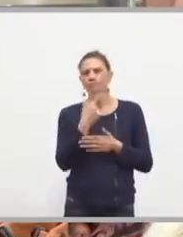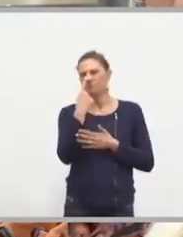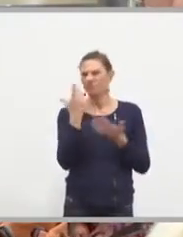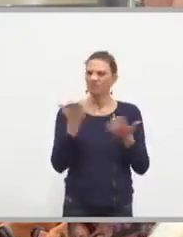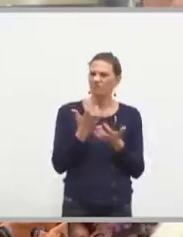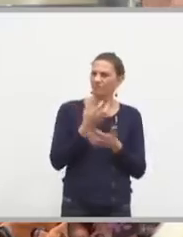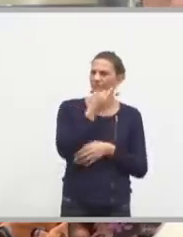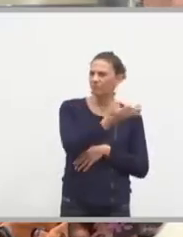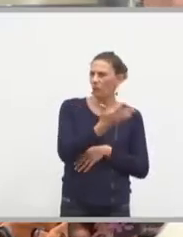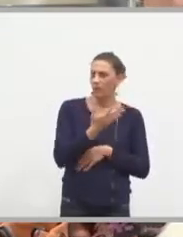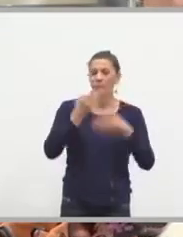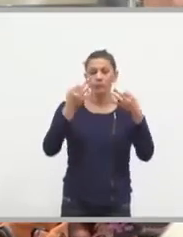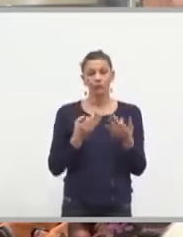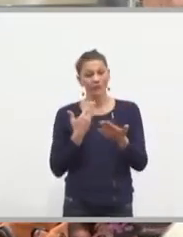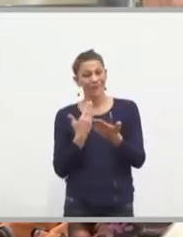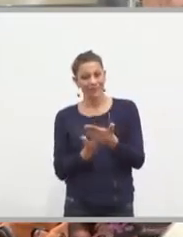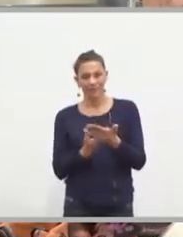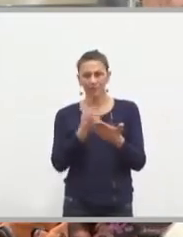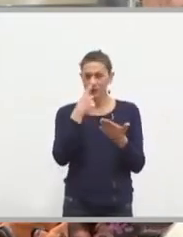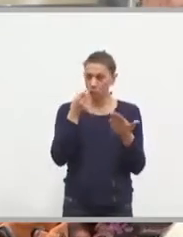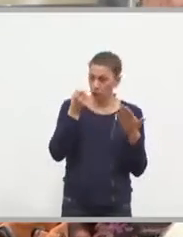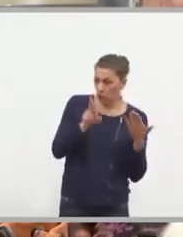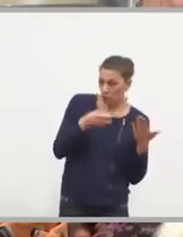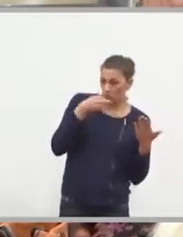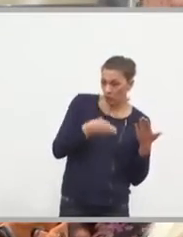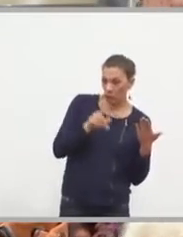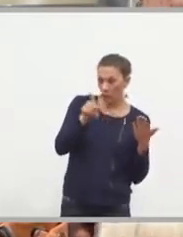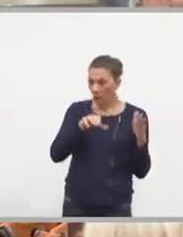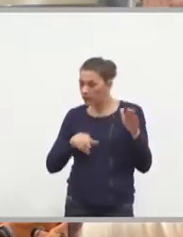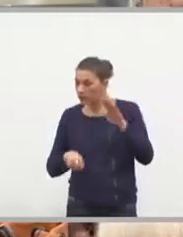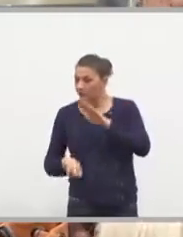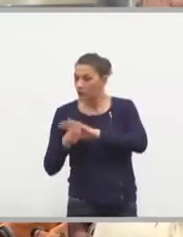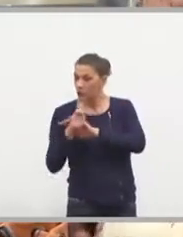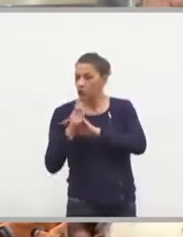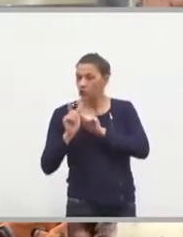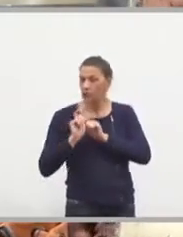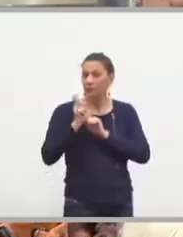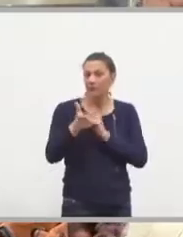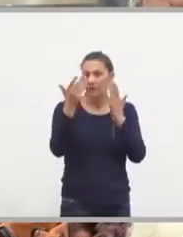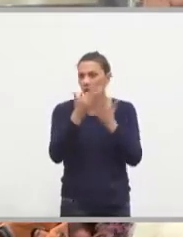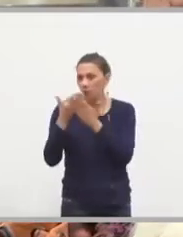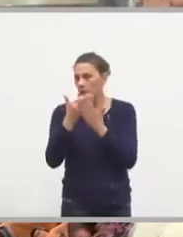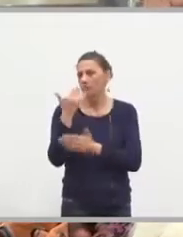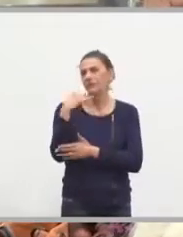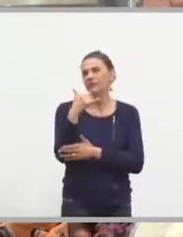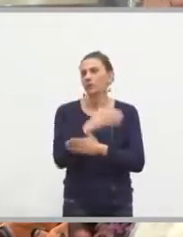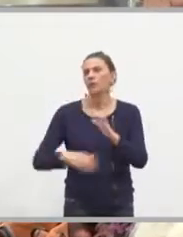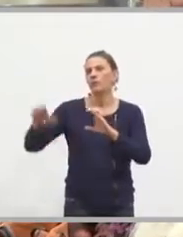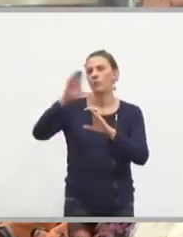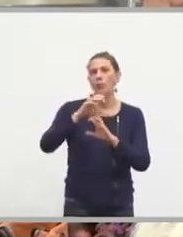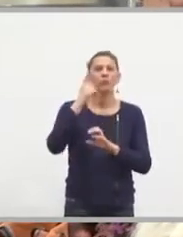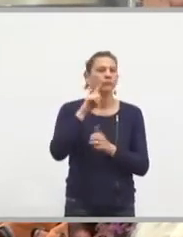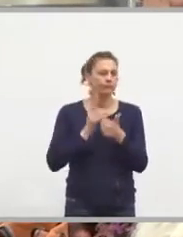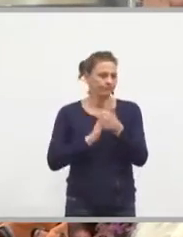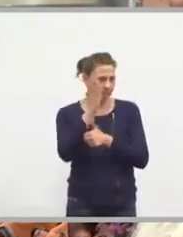il faut bien s'assurer qu'il y les moyens de financer les études complémentaires sur deux points essentiels, qui sont pour la future ligne